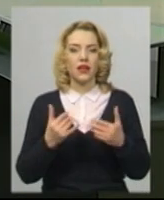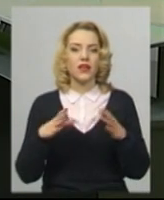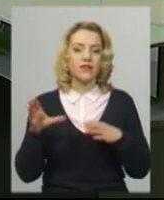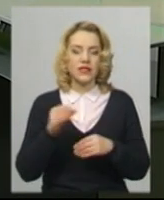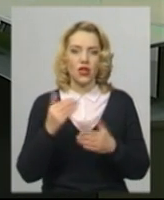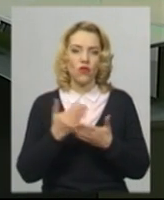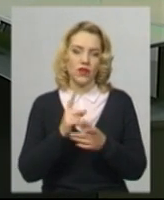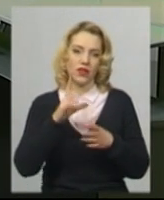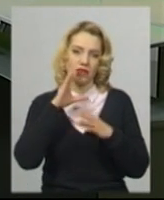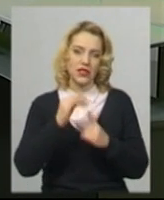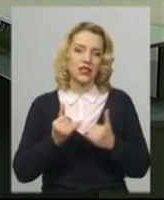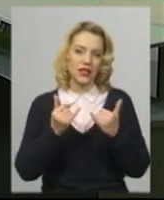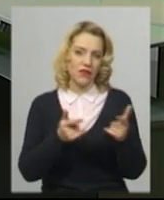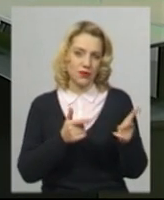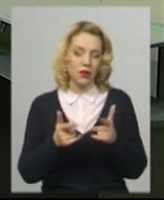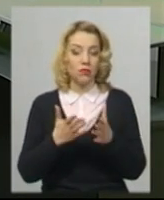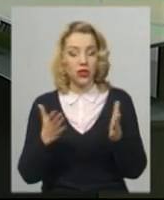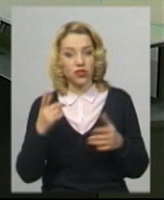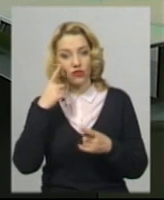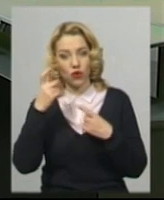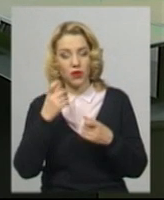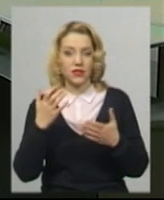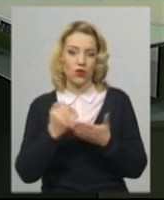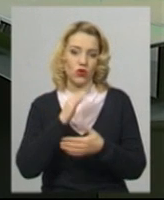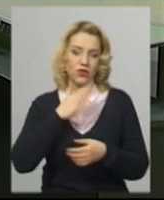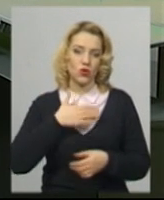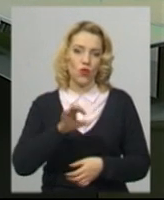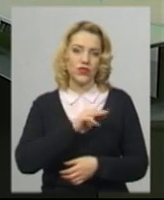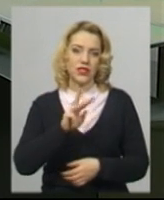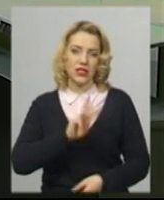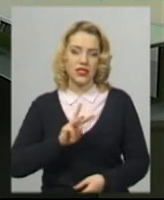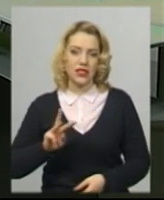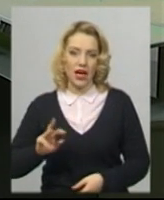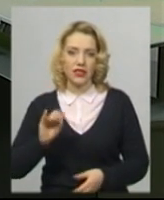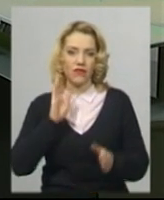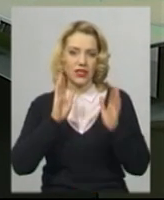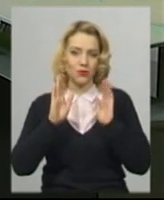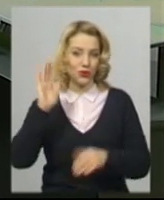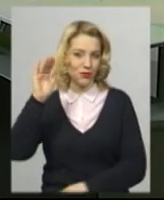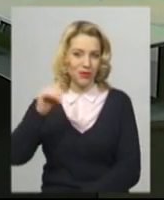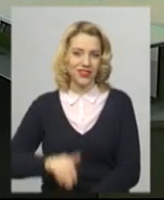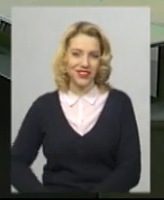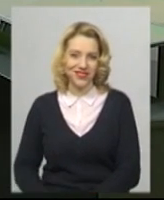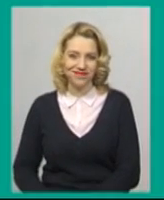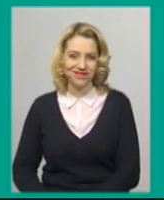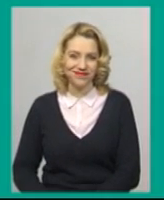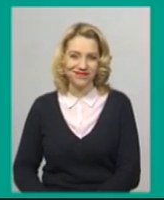всі новини, які ми встигли для вас підготувати. Більше інформації знаходьте на нашому офіційному сайті та на сторінці у Фейсбук. Побачимось.